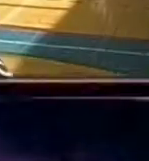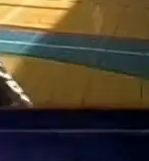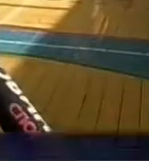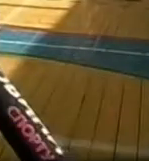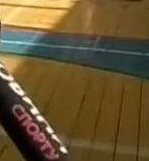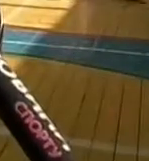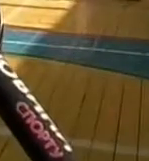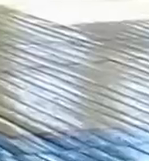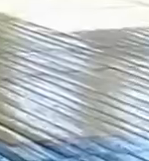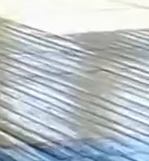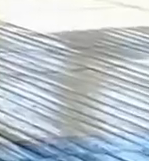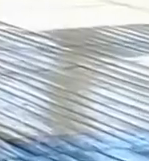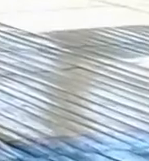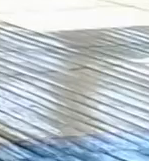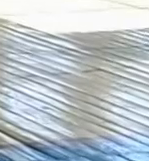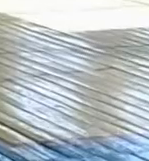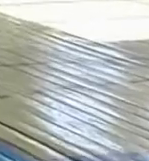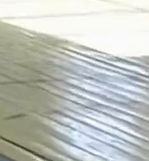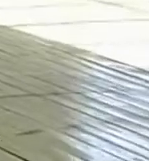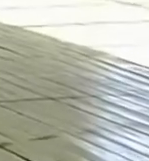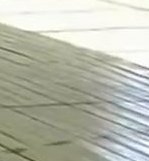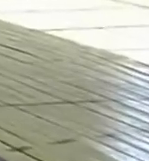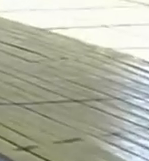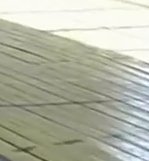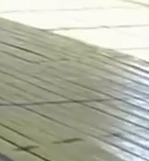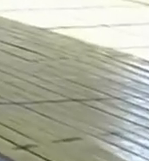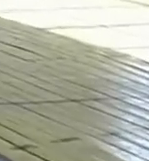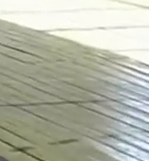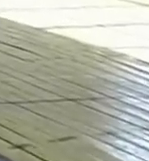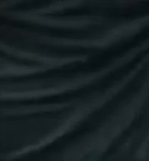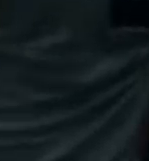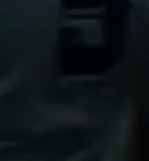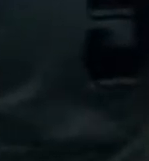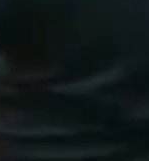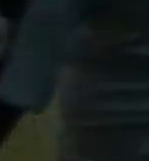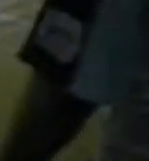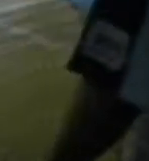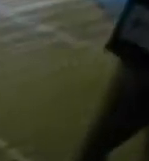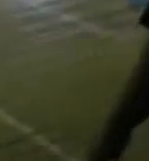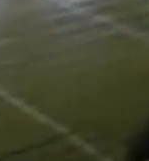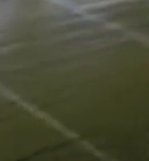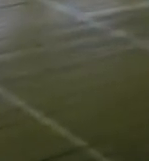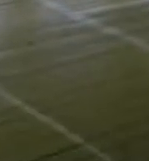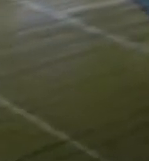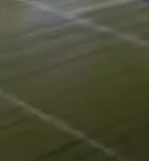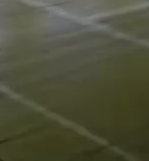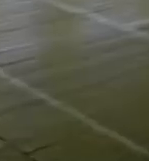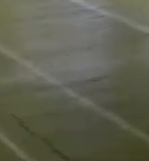Крім досвідчених гандболістів, на змаганнях виступали і юні вихованці другої спортшколи.